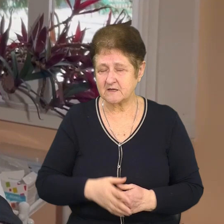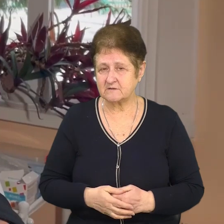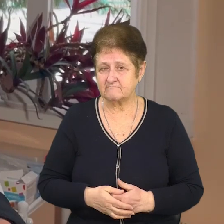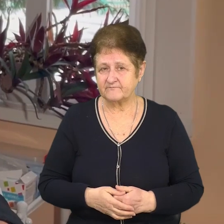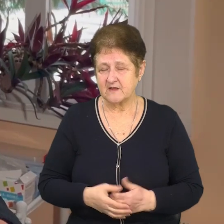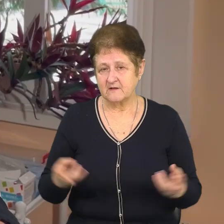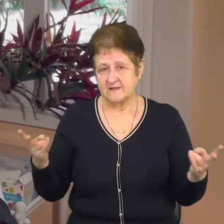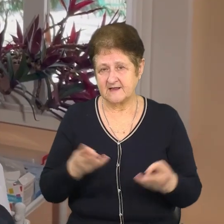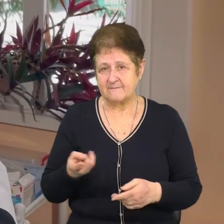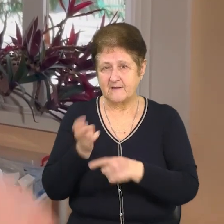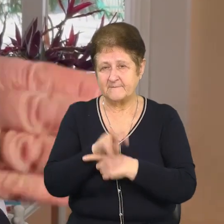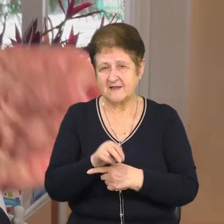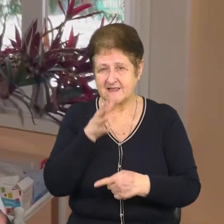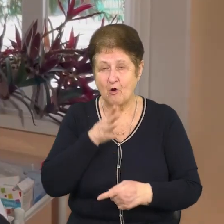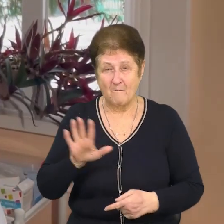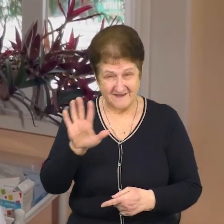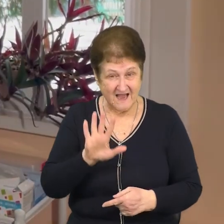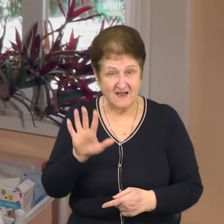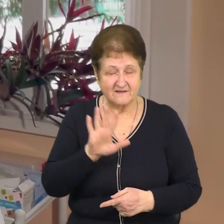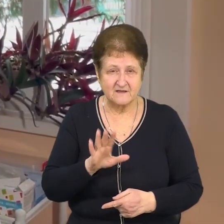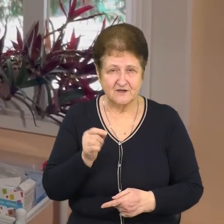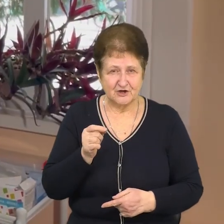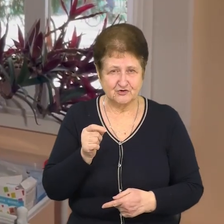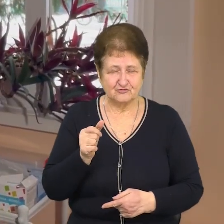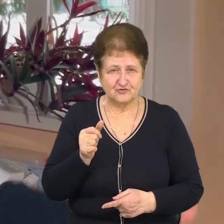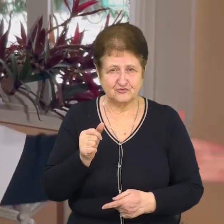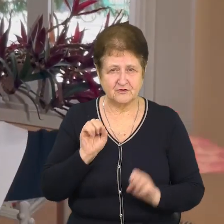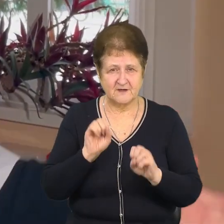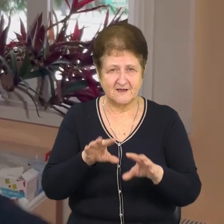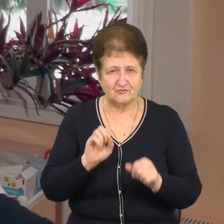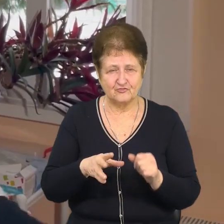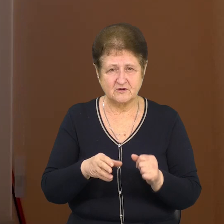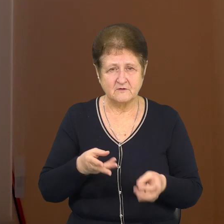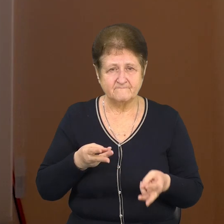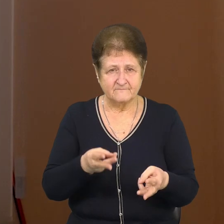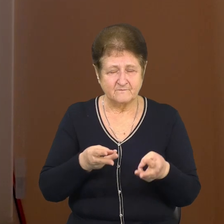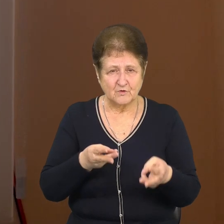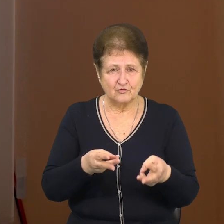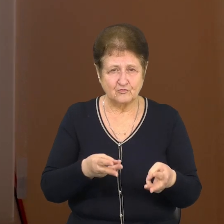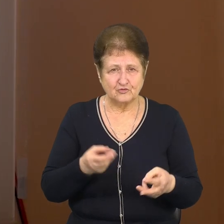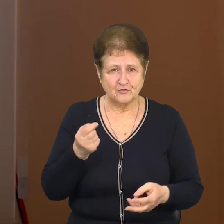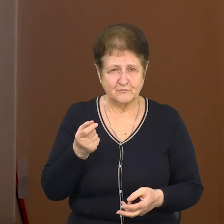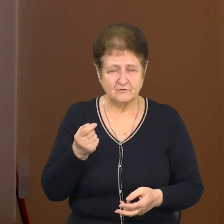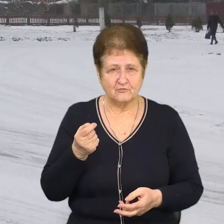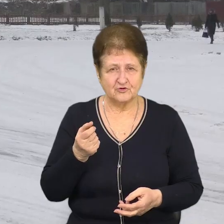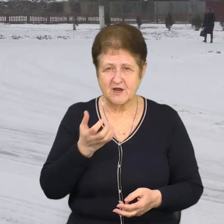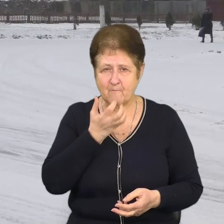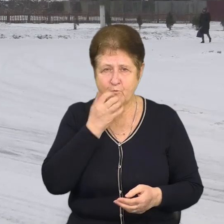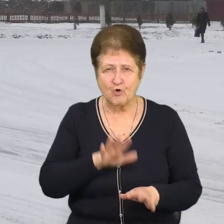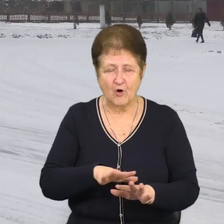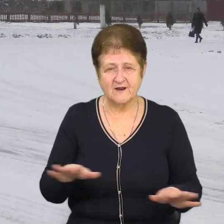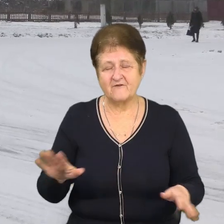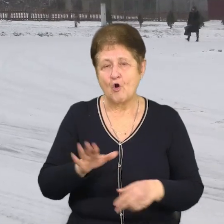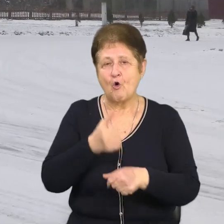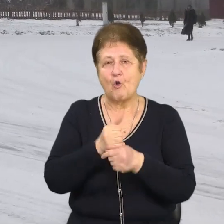прийти о п'яті, о п'ять, чуть-чуть накидати в котел, щоб він хоч трішки о п'ять прогрів. Голова